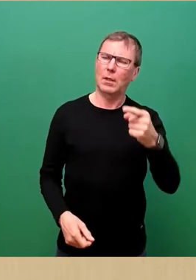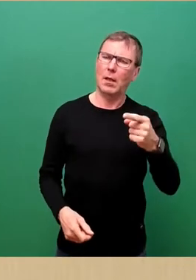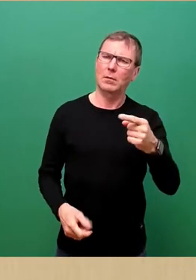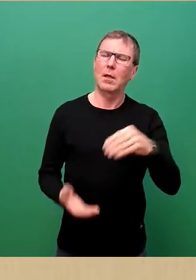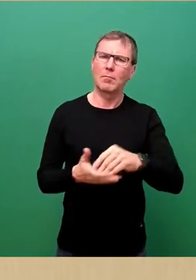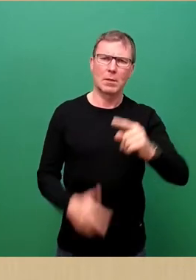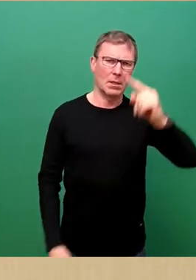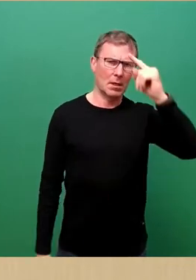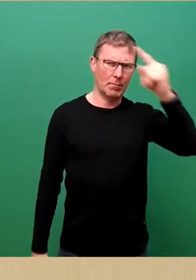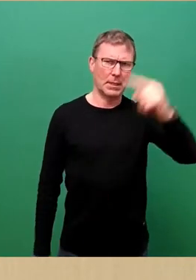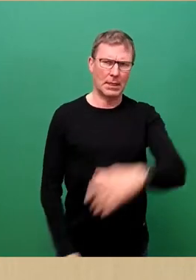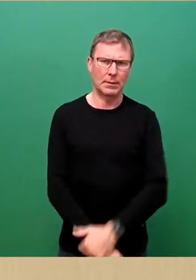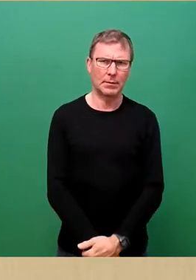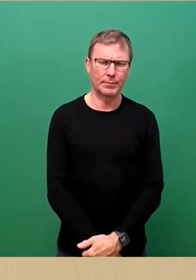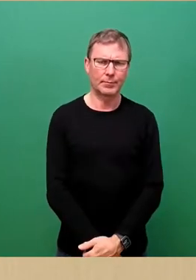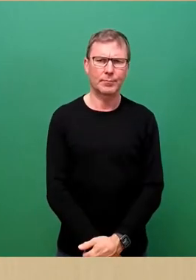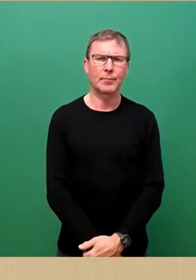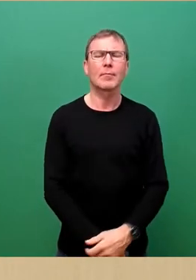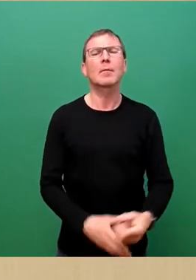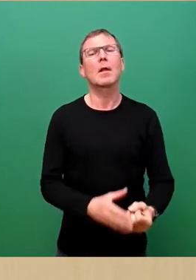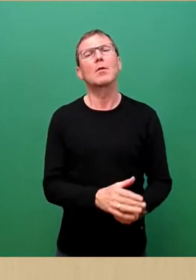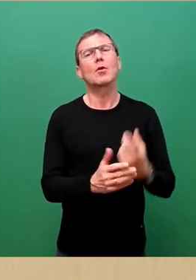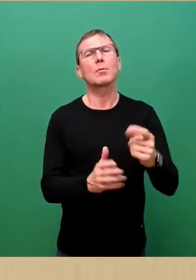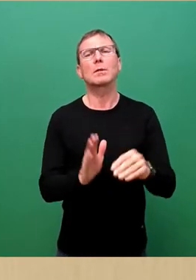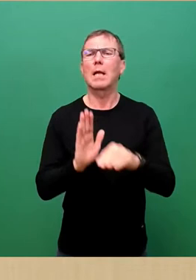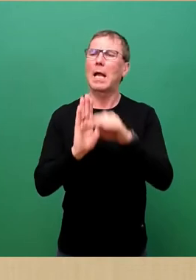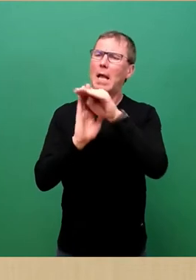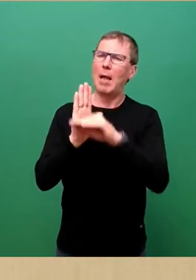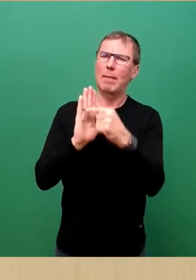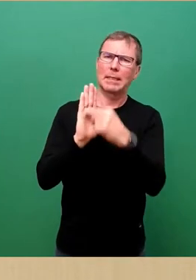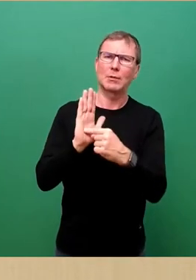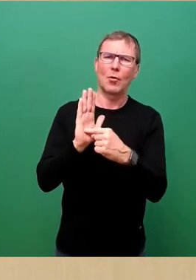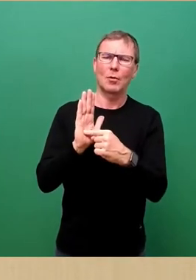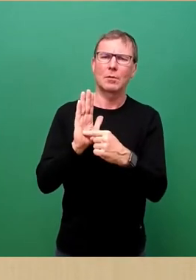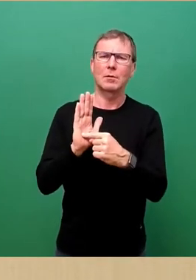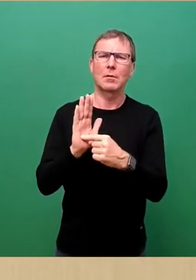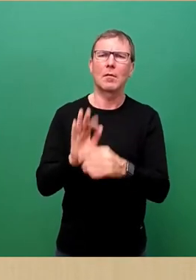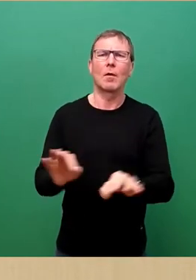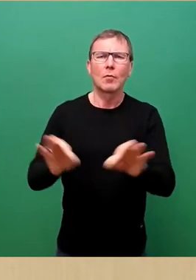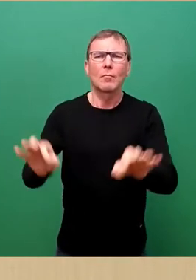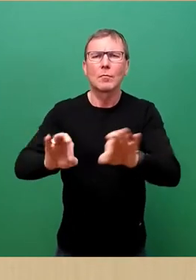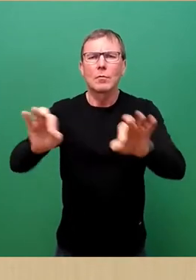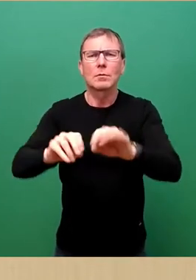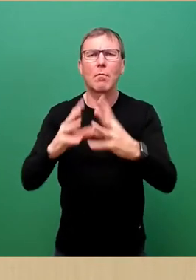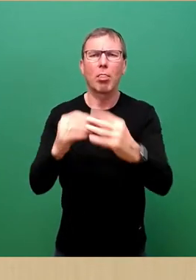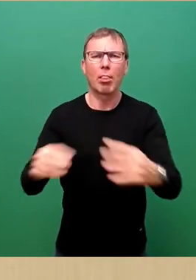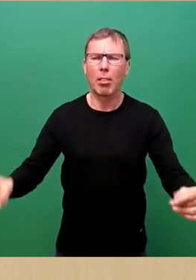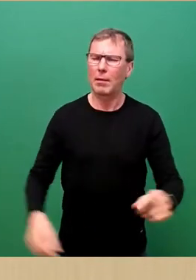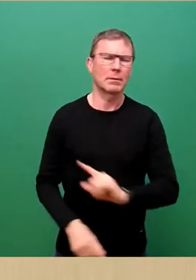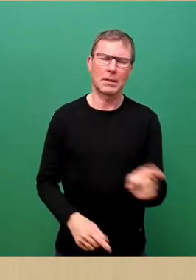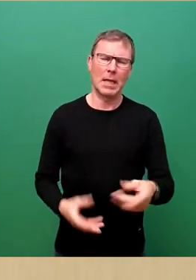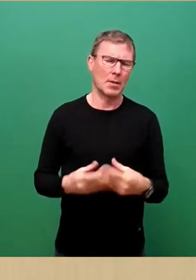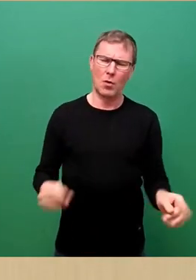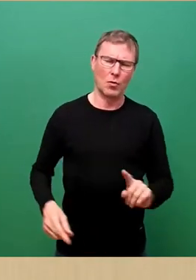Die ursprüngliche Petition weiter und weiter zu verschlimmbessern ist keine Lösung. Viel wichtiger